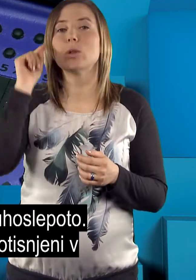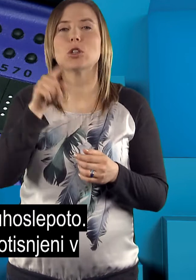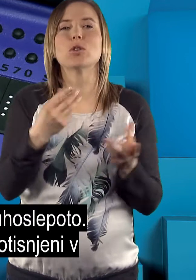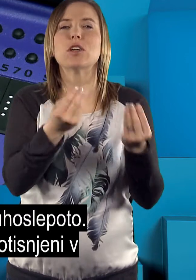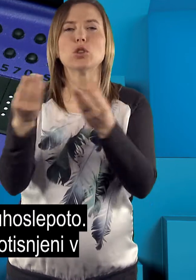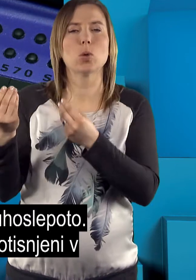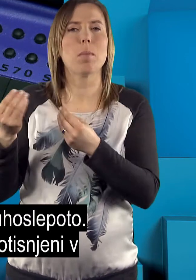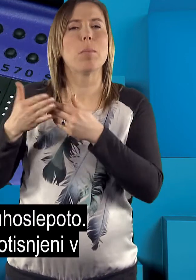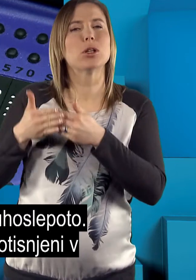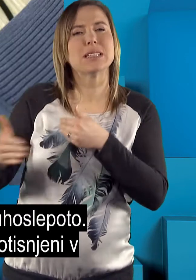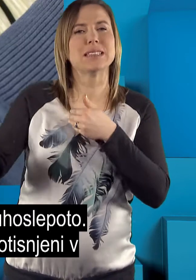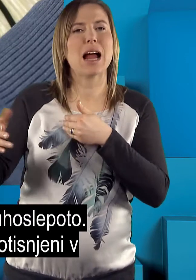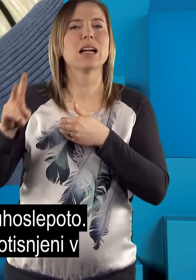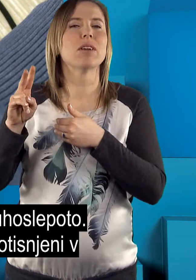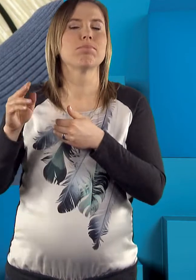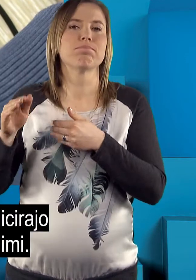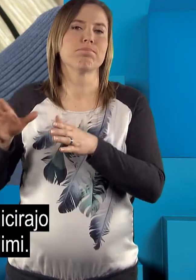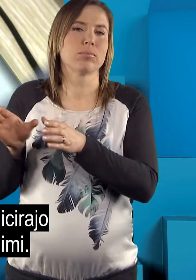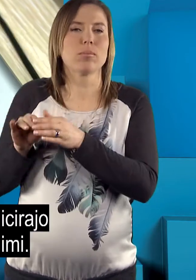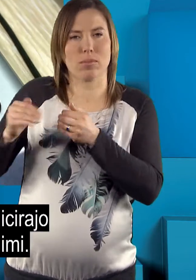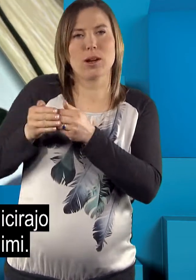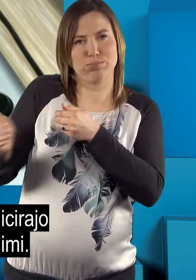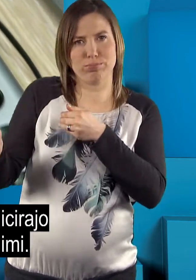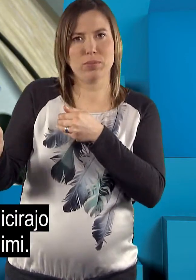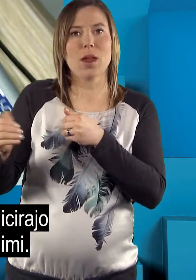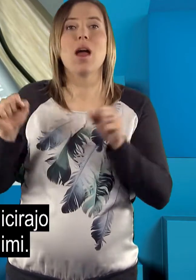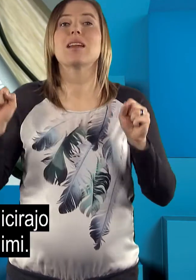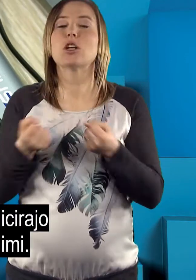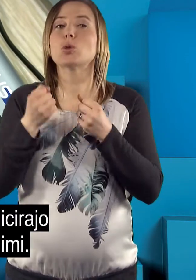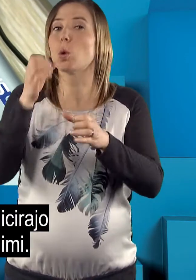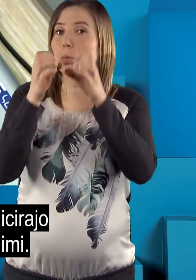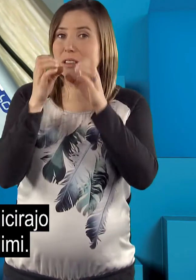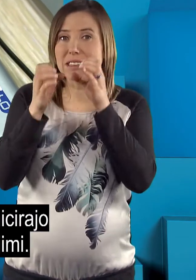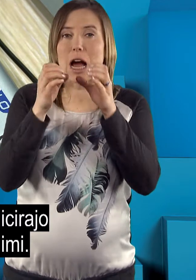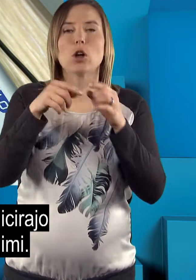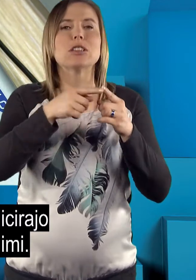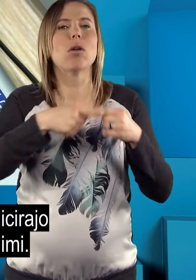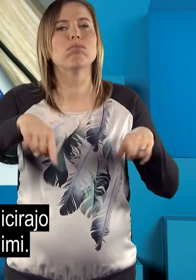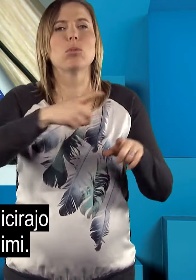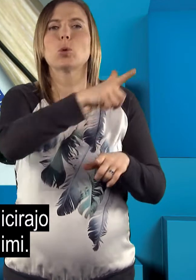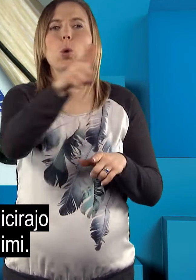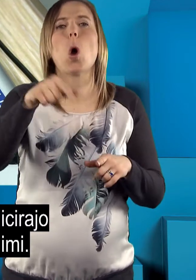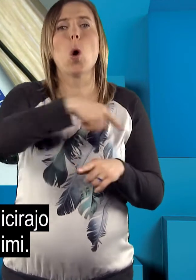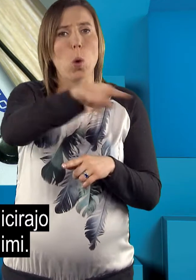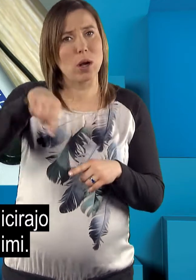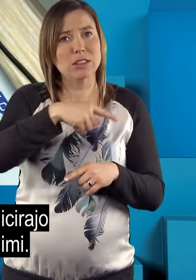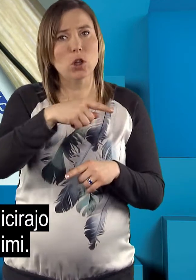Taki ljudje so večinoma potisnjeni v izolacijo, težko komunicirajo z okolico in ona z njimi.